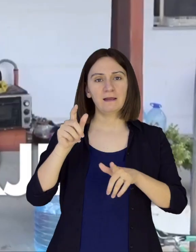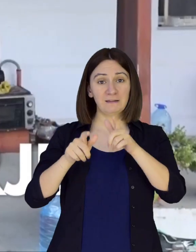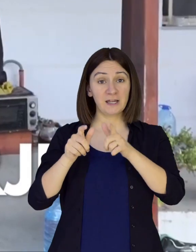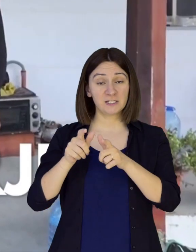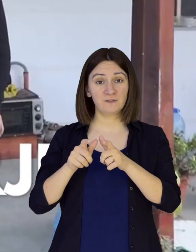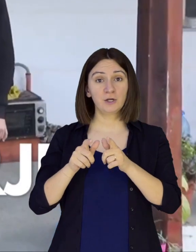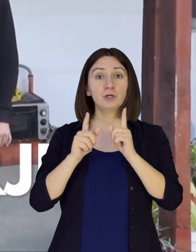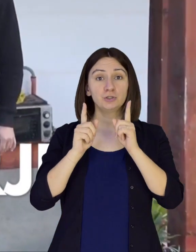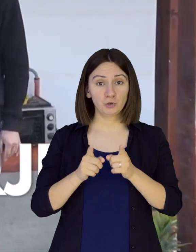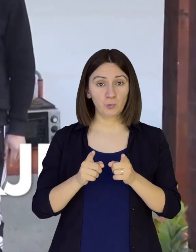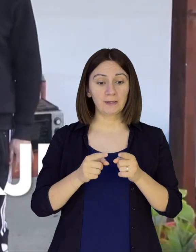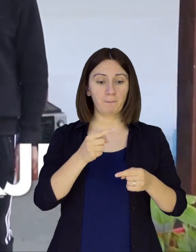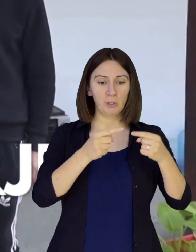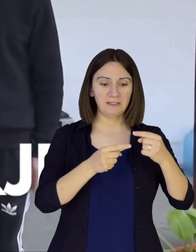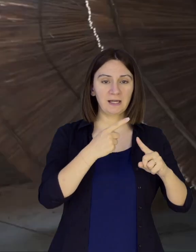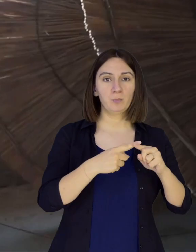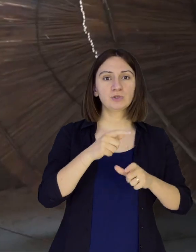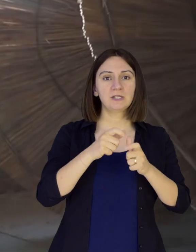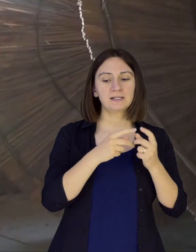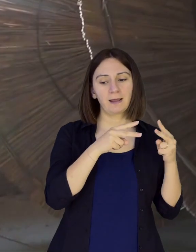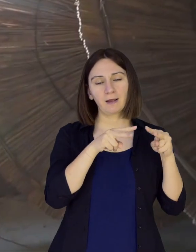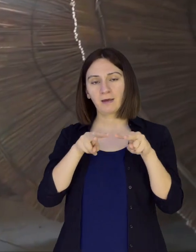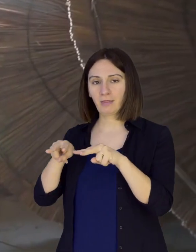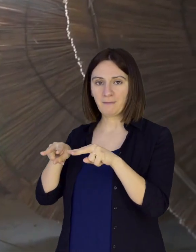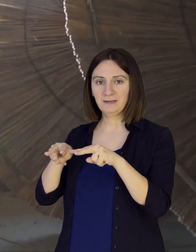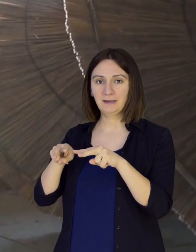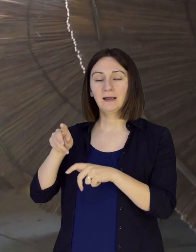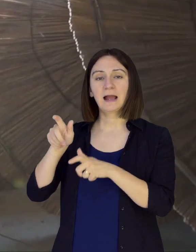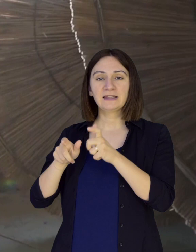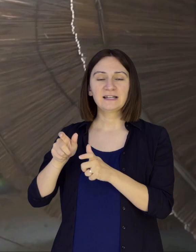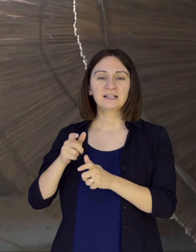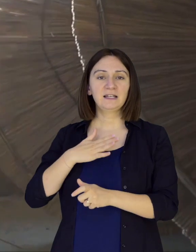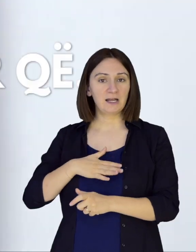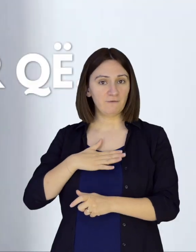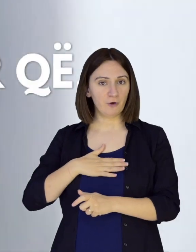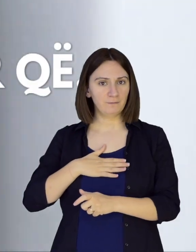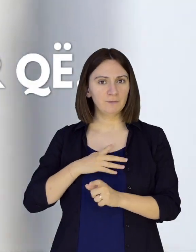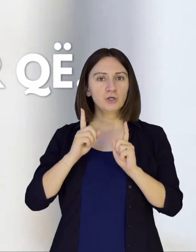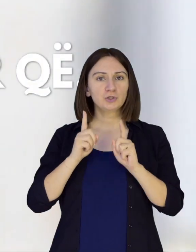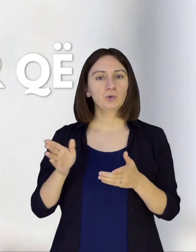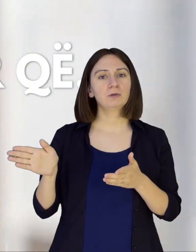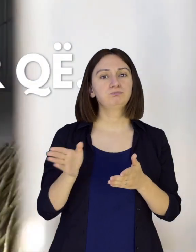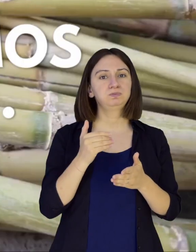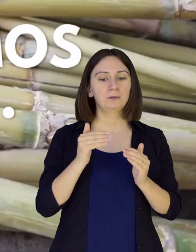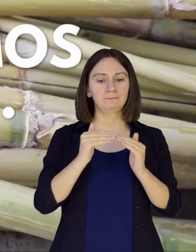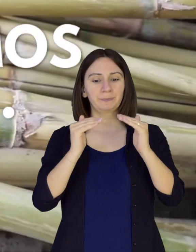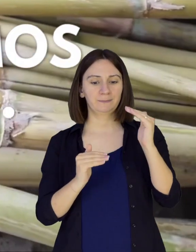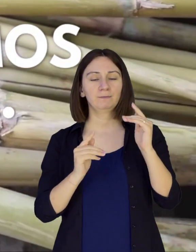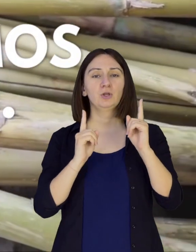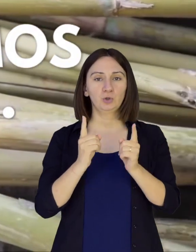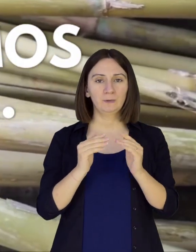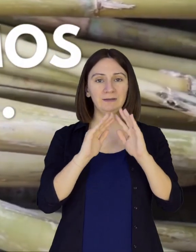Një thirje për të luftuar pa barazin, për të usiguruar që as